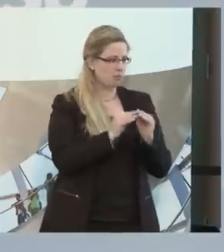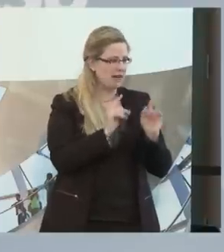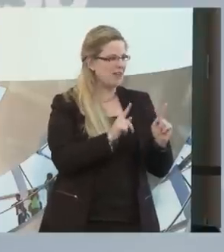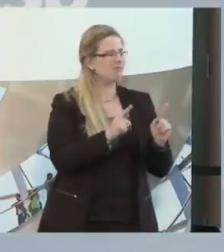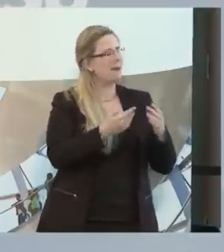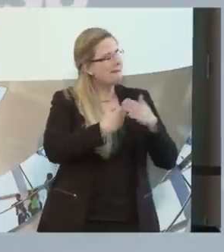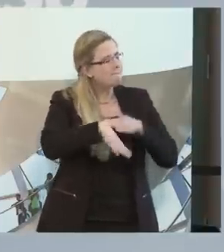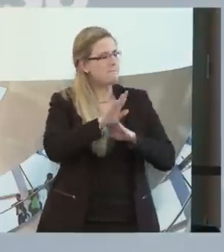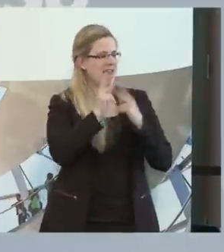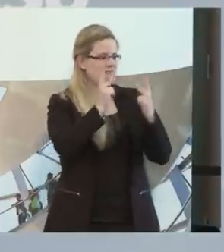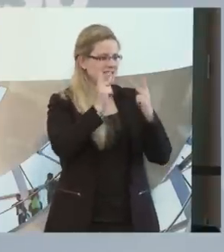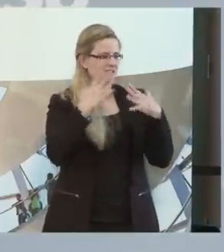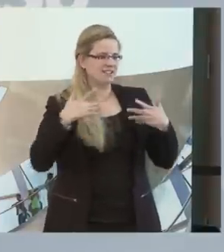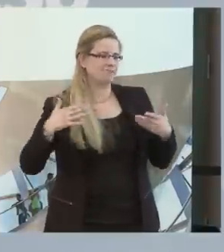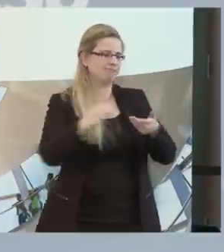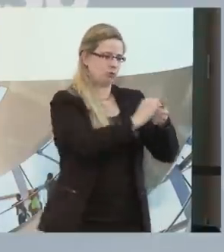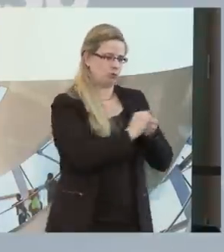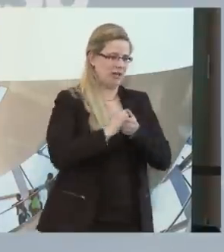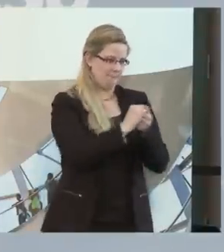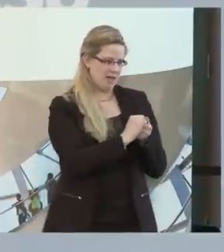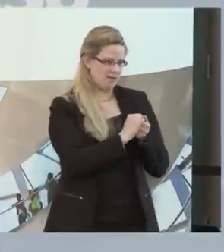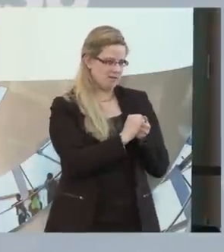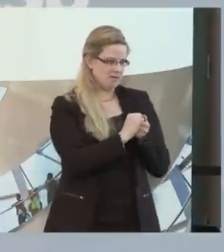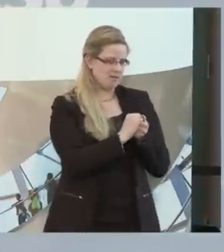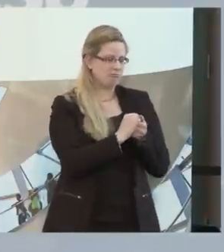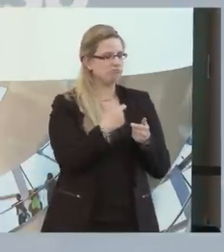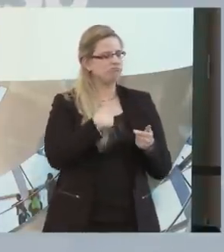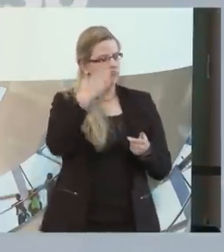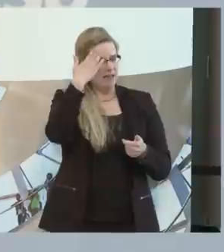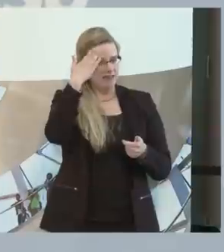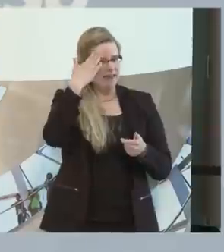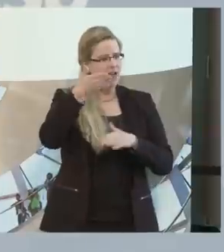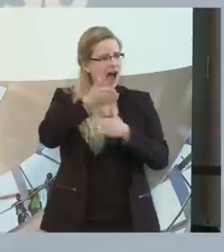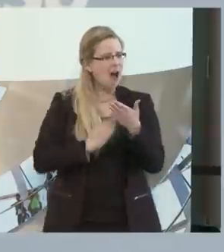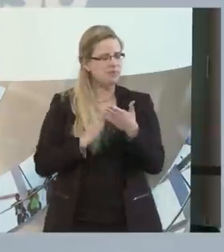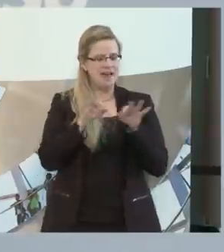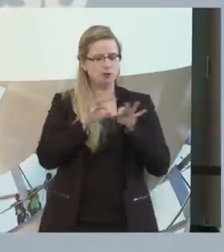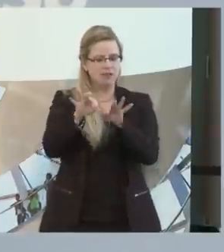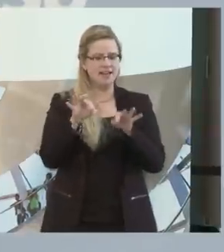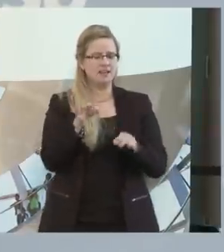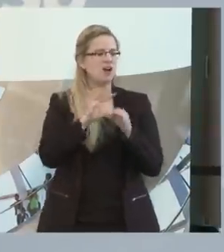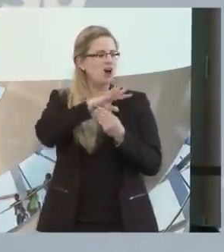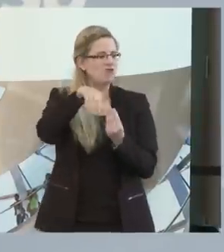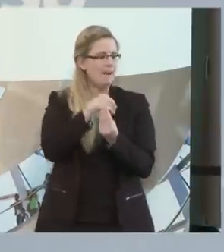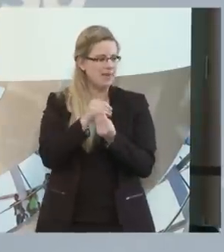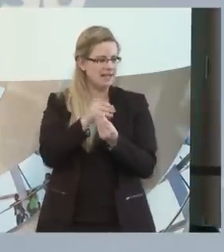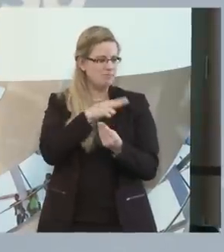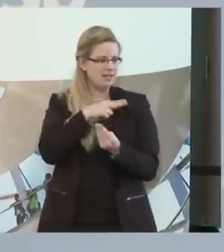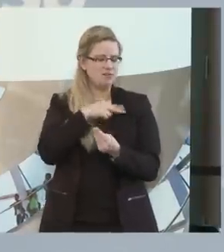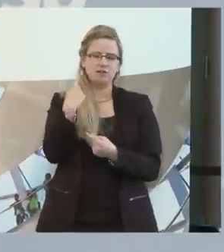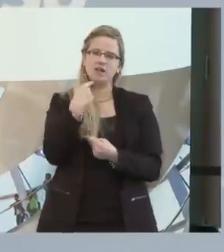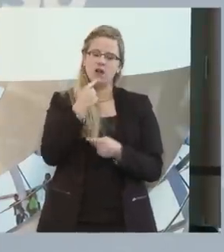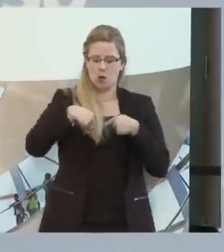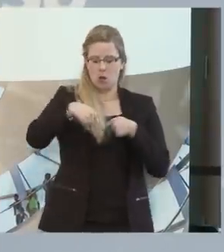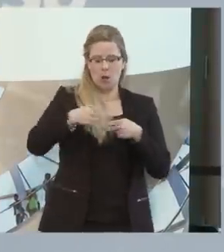große Rolle spielt, ist das Miteinander. Und ich kenne selber auch eine Abteilungsleiterin aus dem Familienministerium. Sie sagt, ich gehe bald in